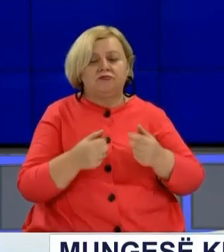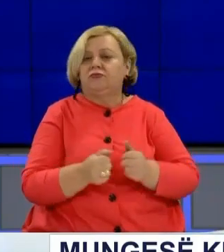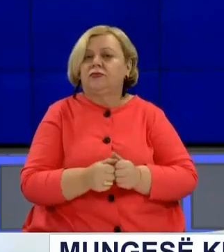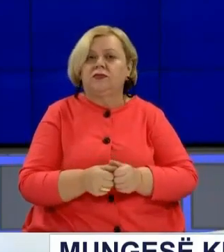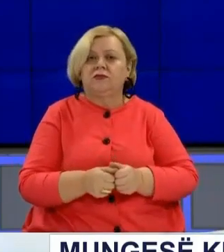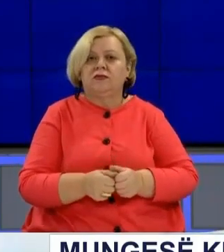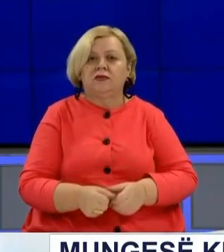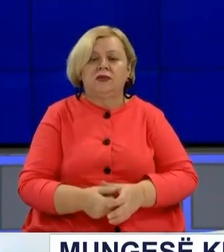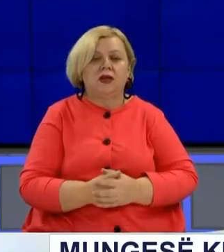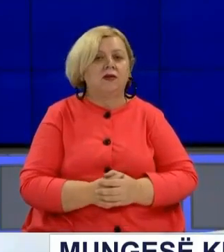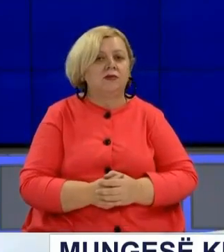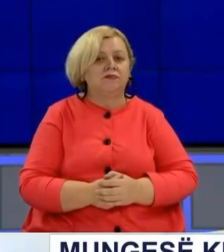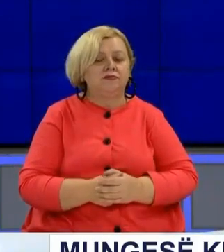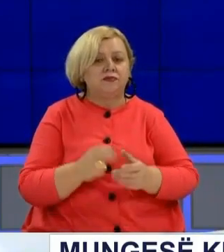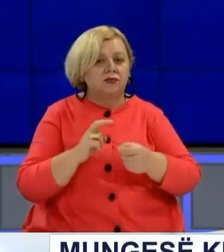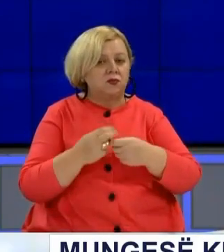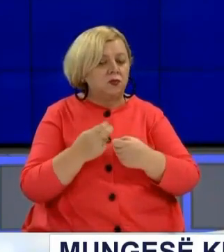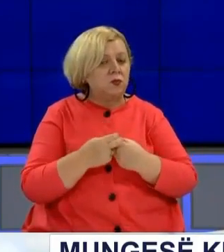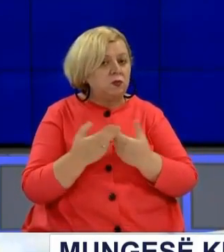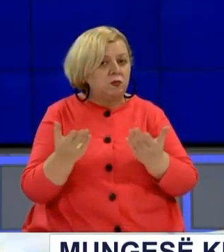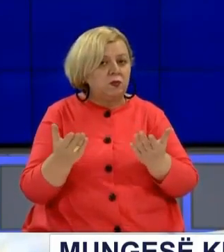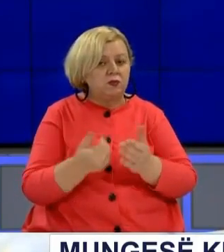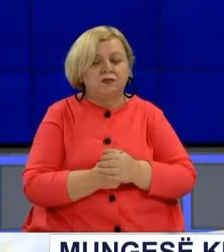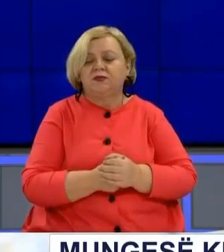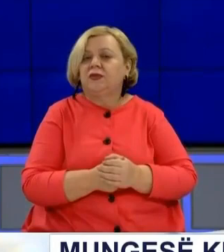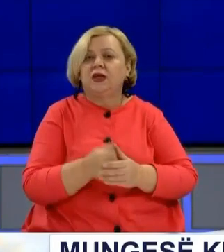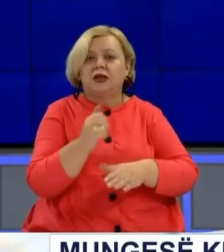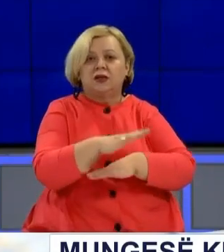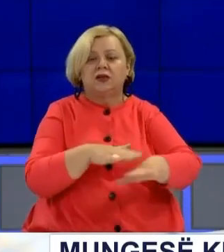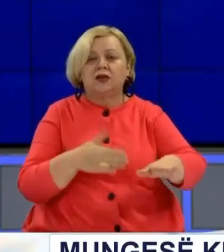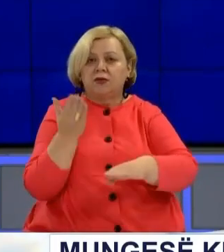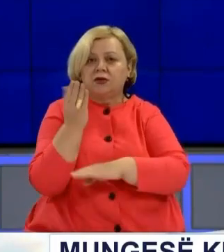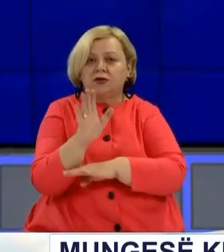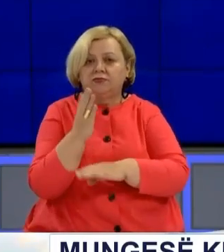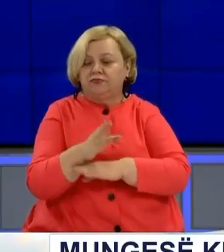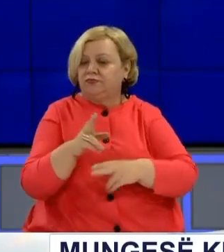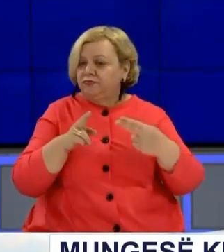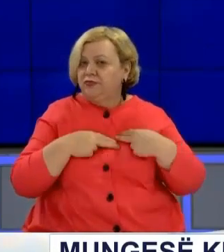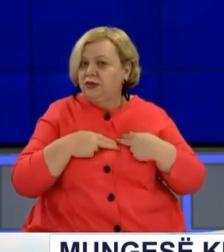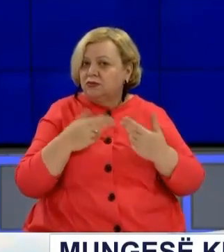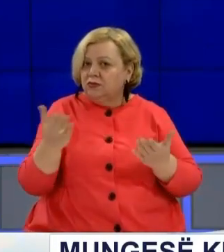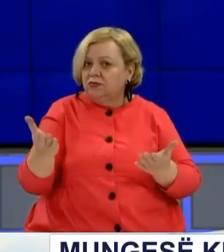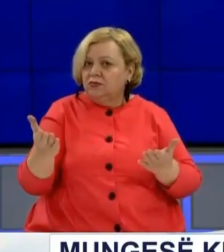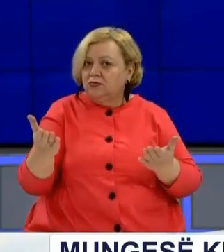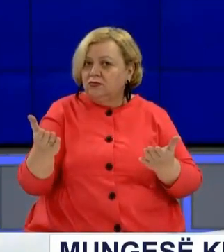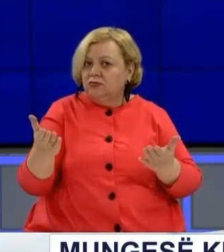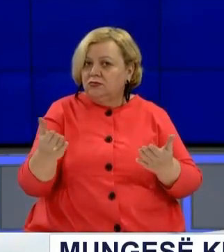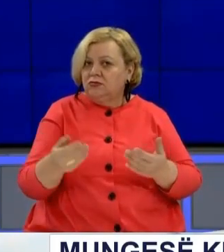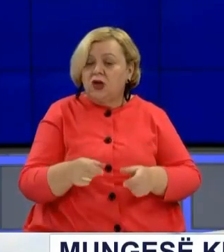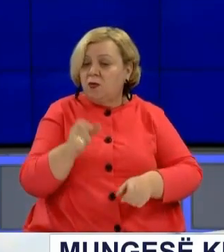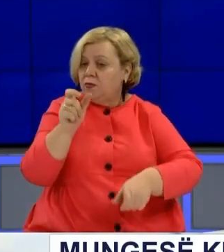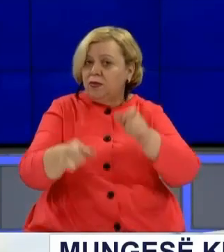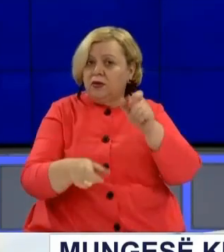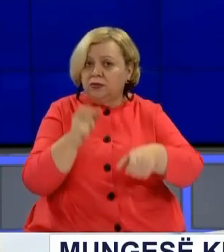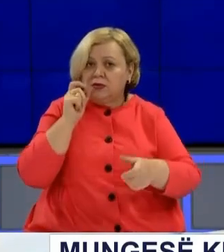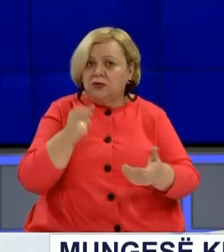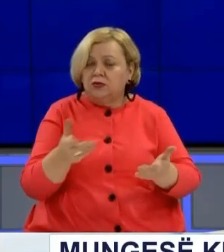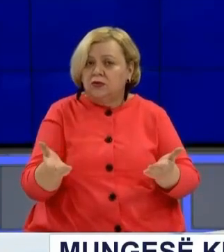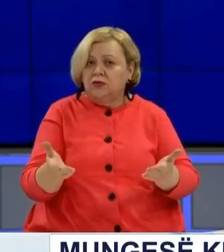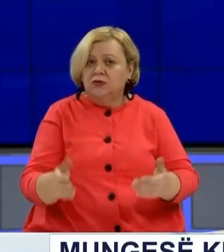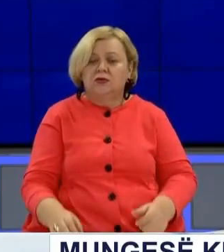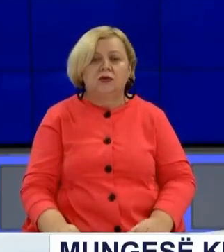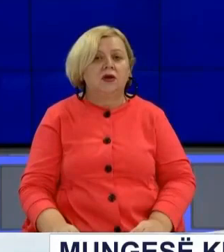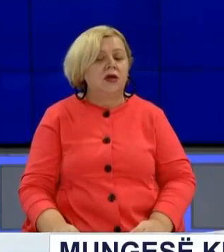qëtetarve të Kosovës, jo para koalicionit. Deputet në kuvendin e Kosovës janë përgjëts para elektoratit të tyne, realesht para publikën Kosovë.